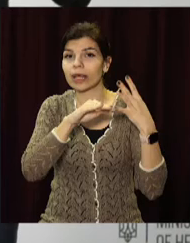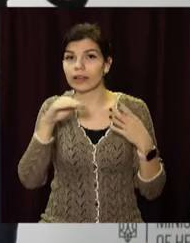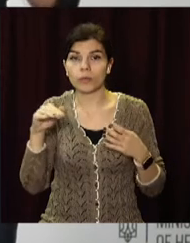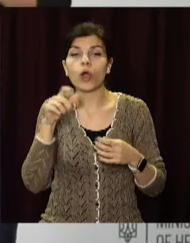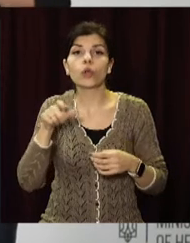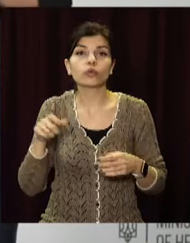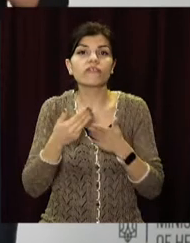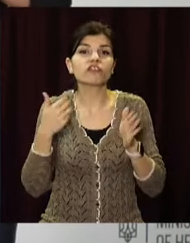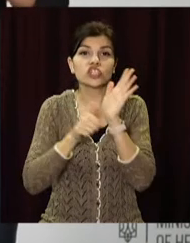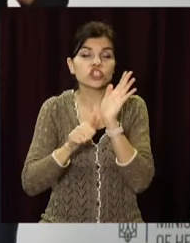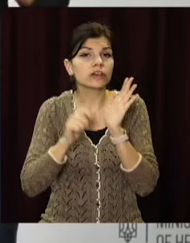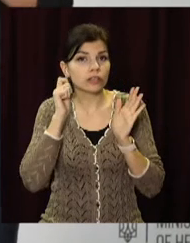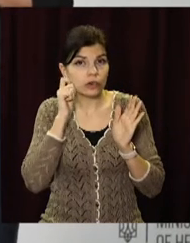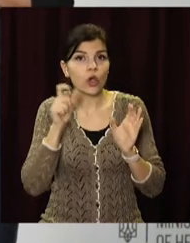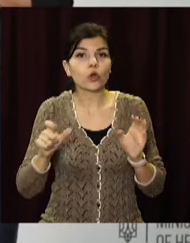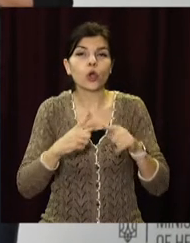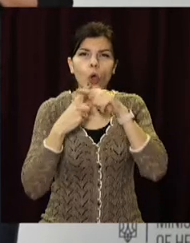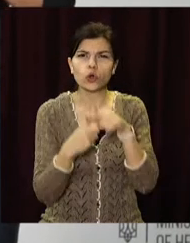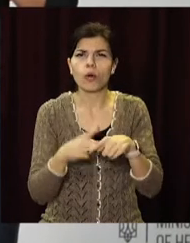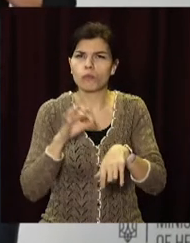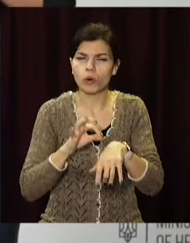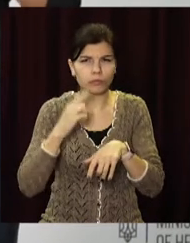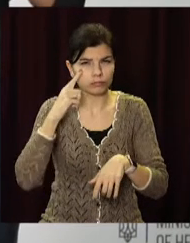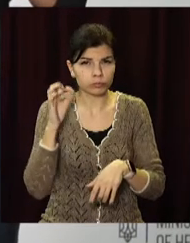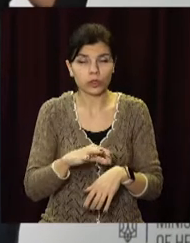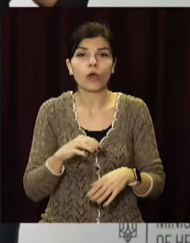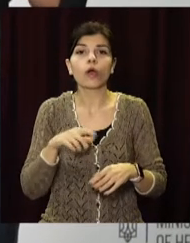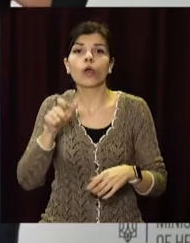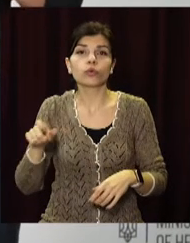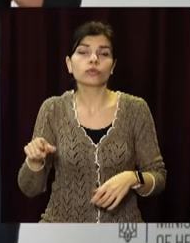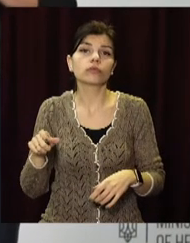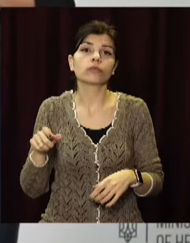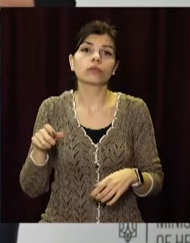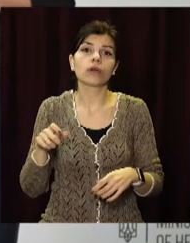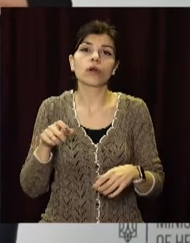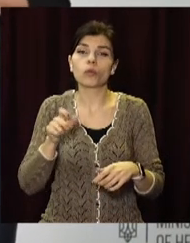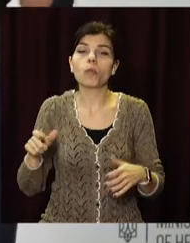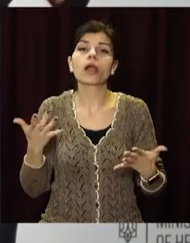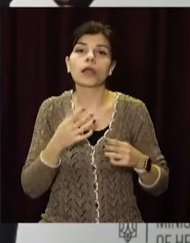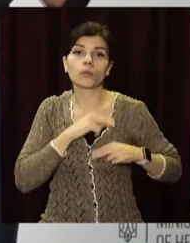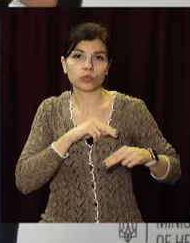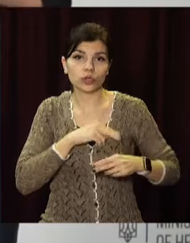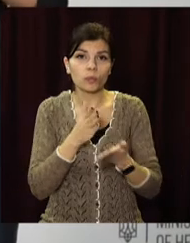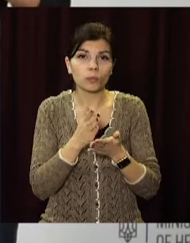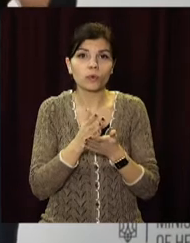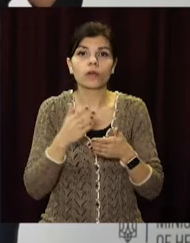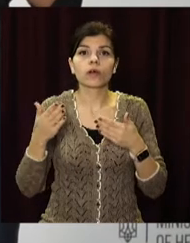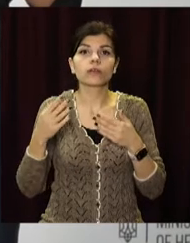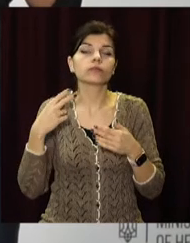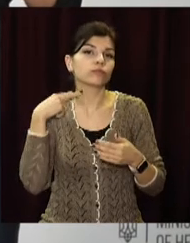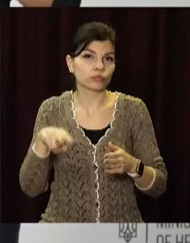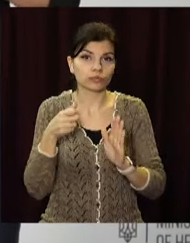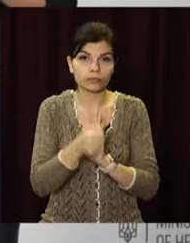люди від 60 років, люди з хронічними захворюваннями, особи, що працюють та відбувають покарання в місцях